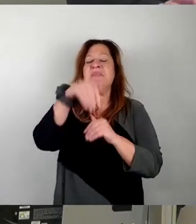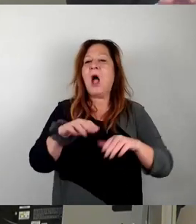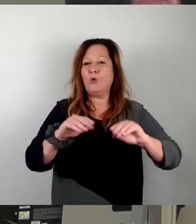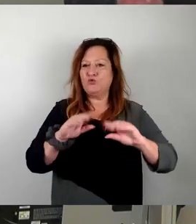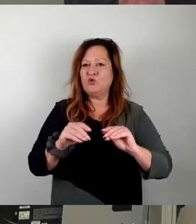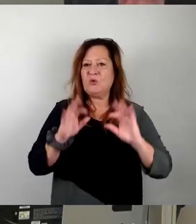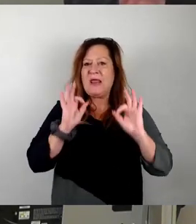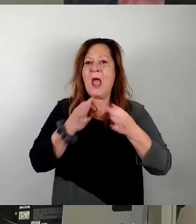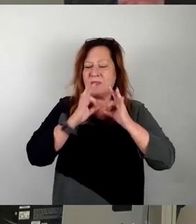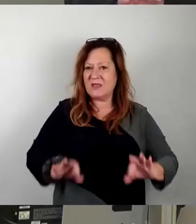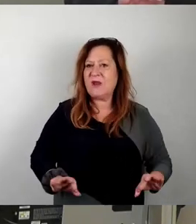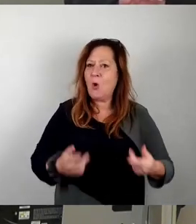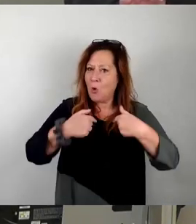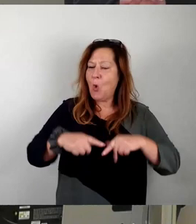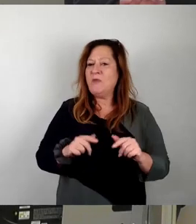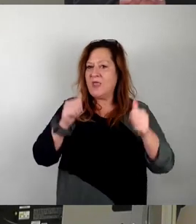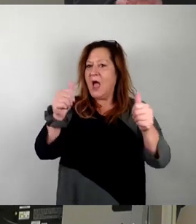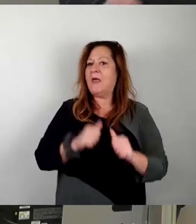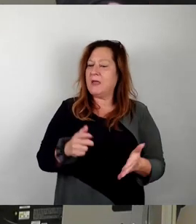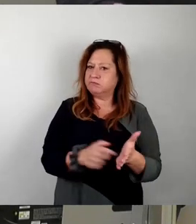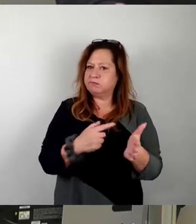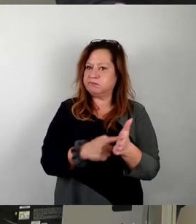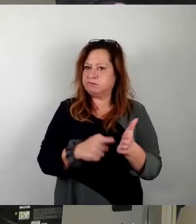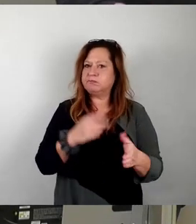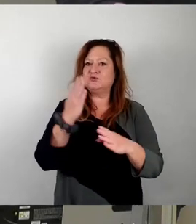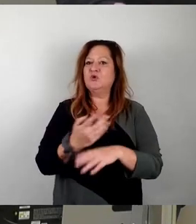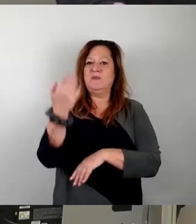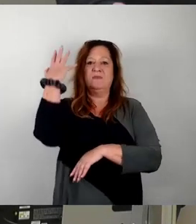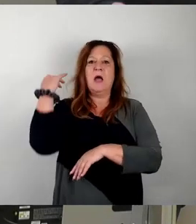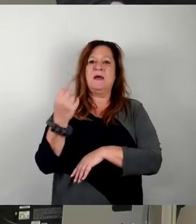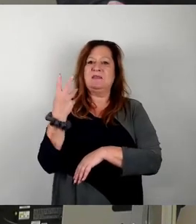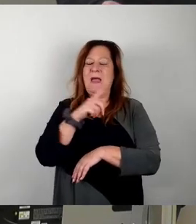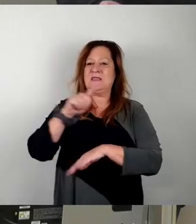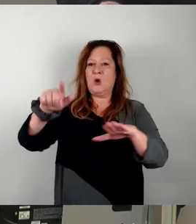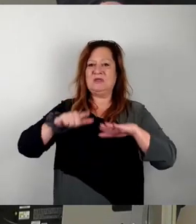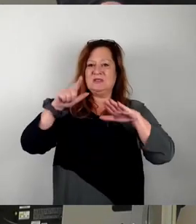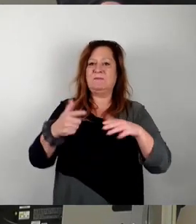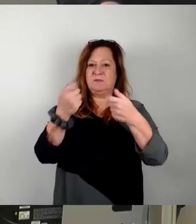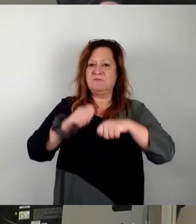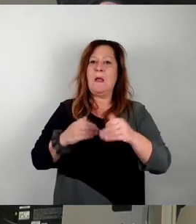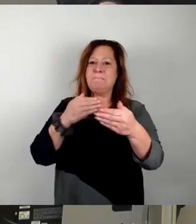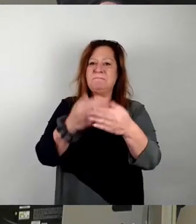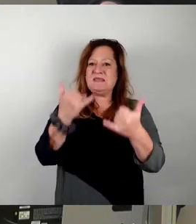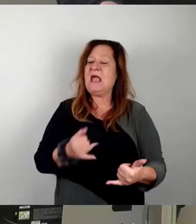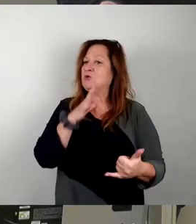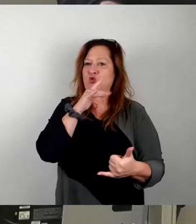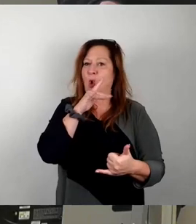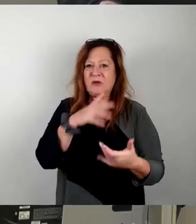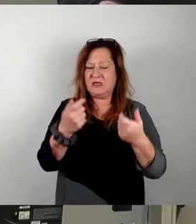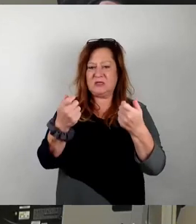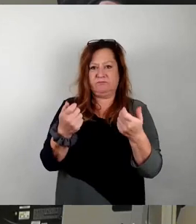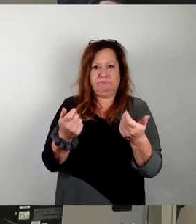Stattdessen fordert unser Antrag nochmals ein, was bereits 2017 beschlossen und bisher noch nicht umgesetzt wurde, nämlich die grundstückskonkrete Abwägung zwischen